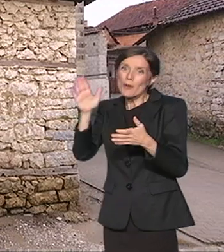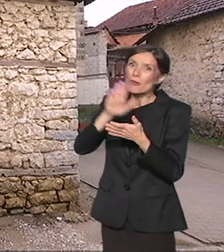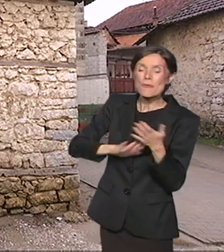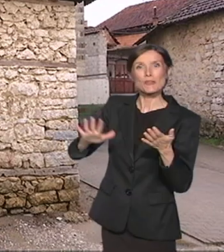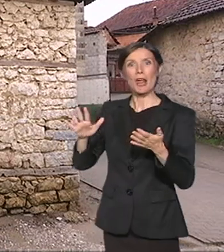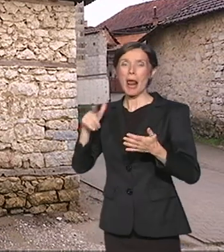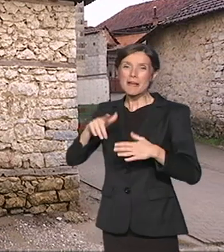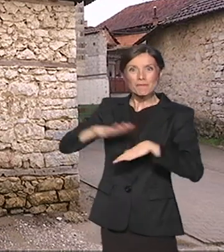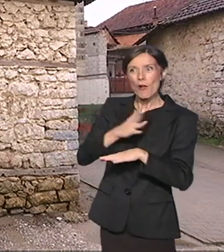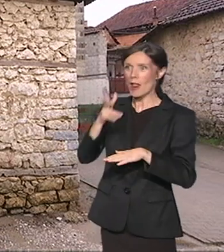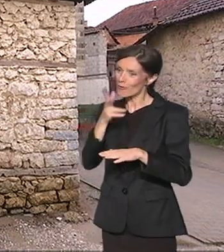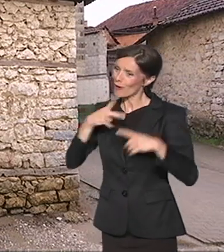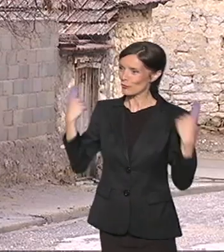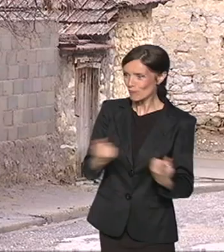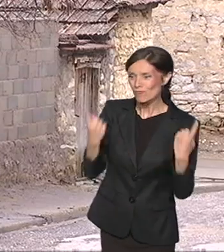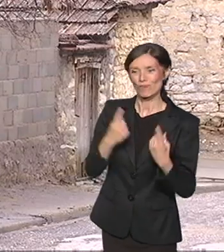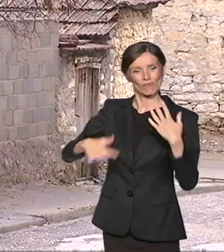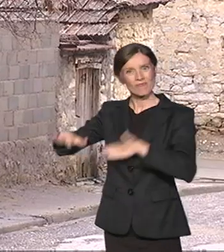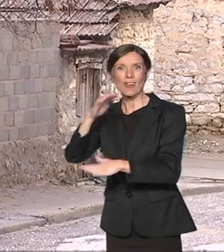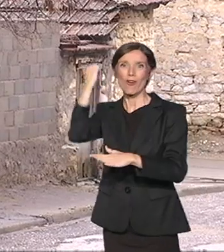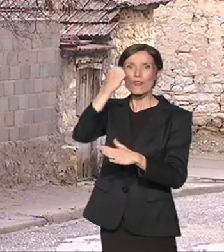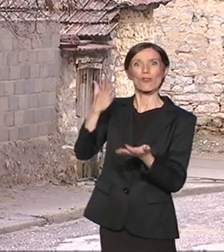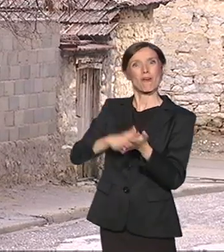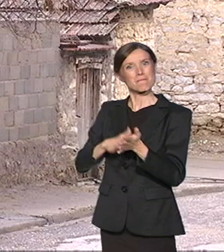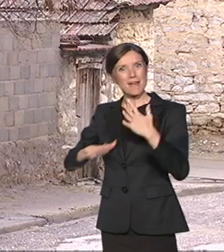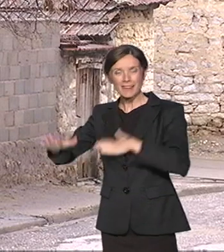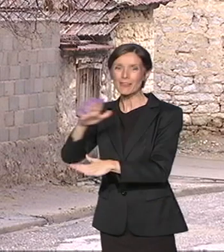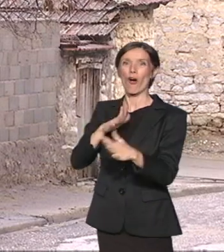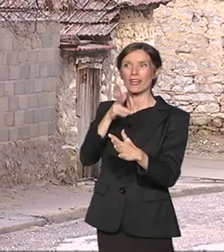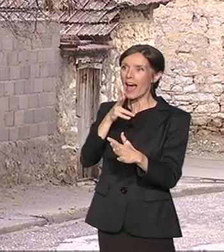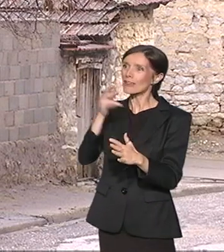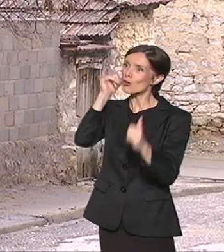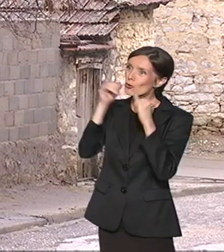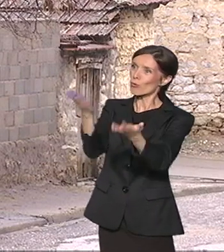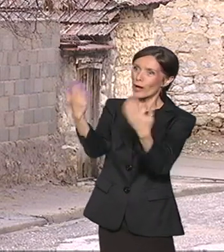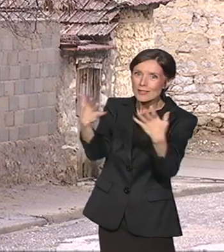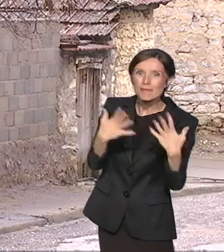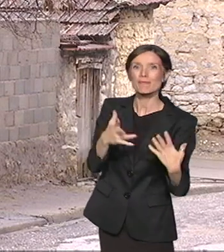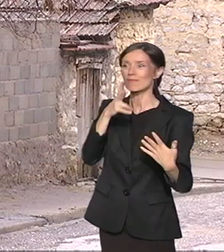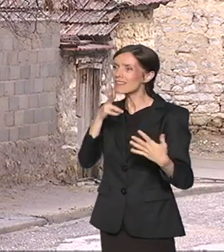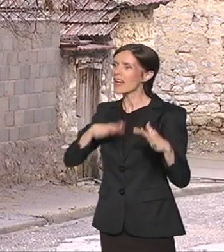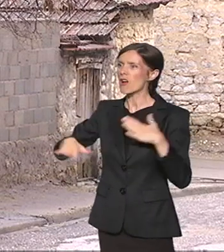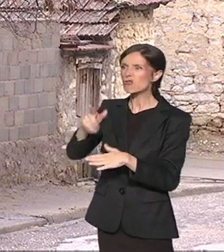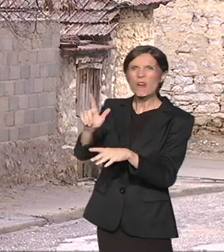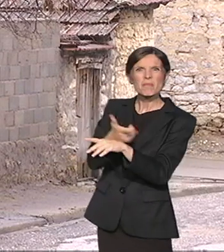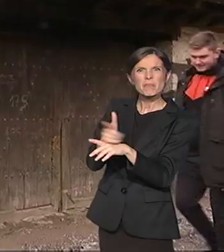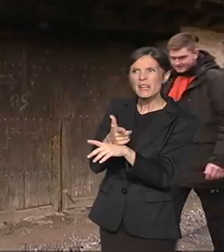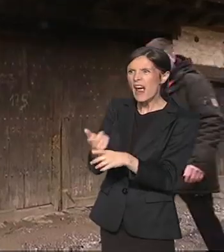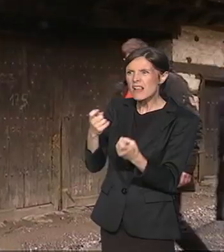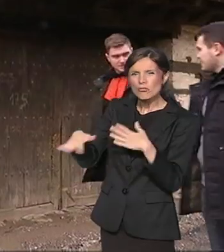puno entuzijazma želala da promoviše Metohiju, dovede turiste, unese živost u puste mahale.